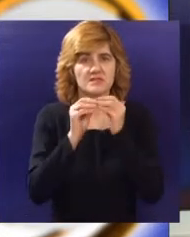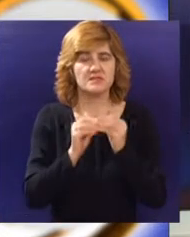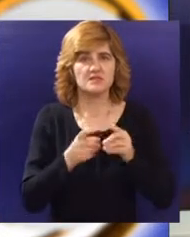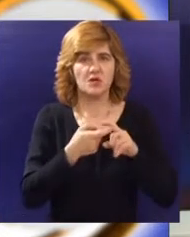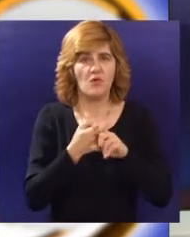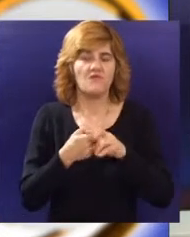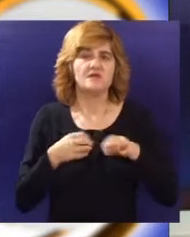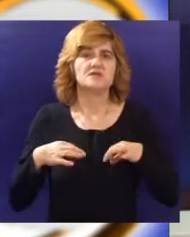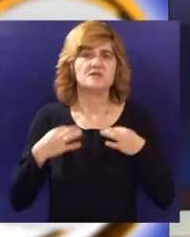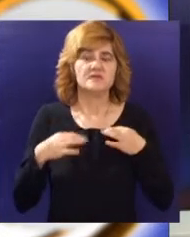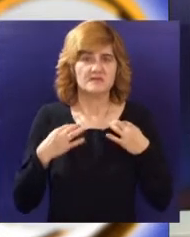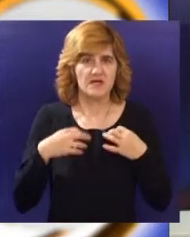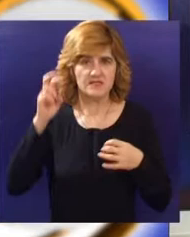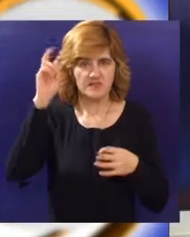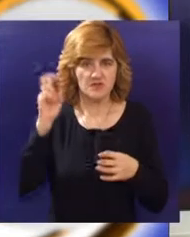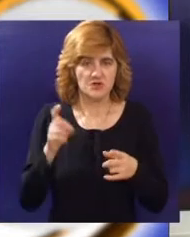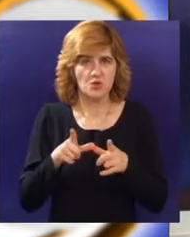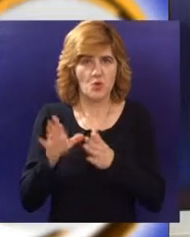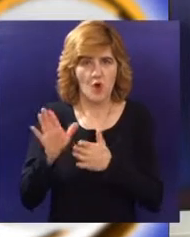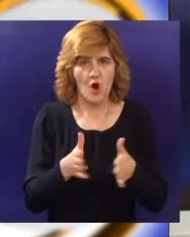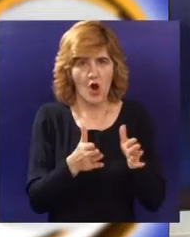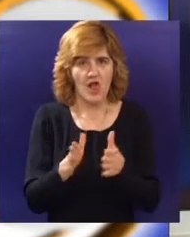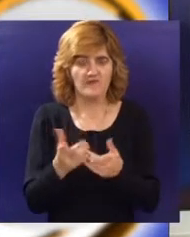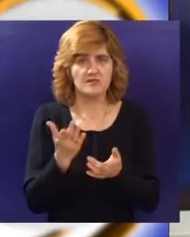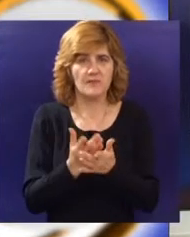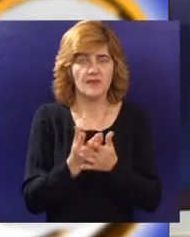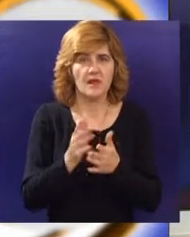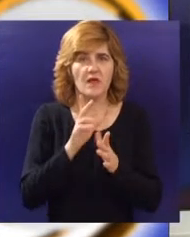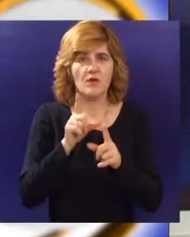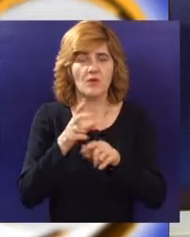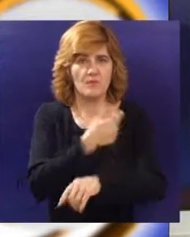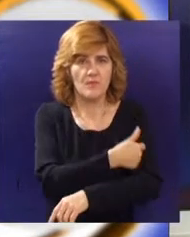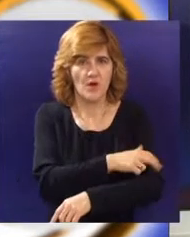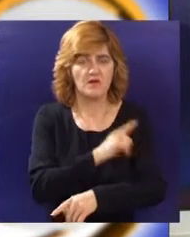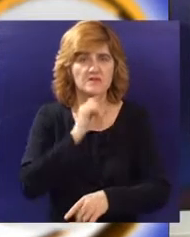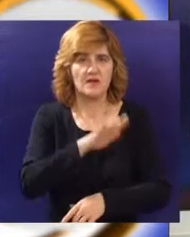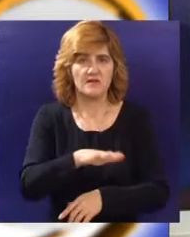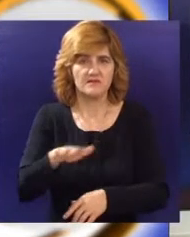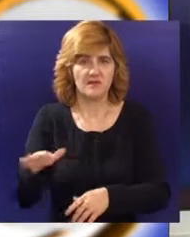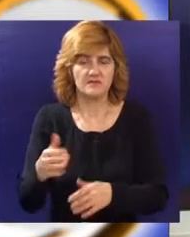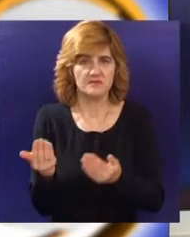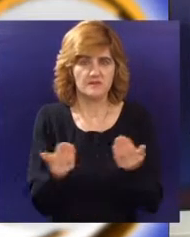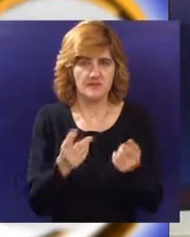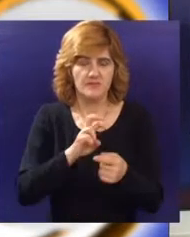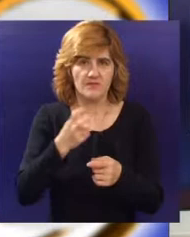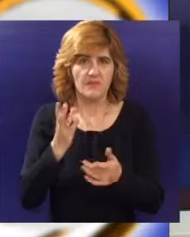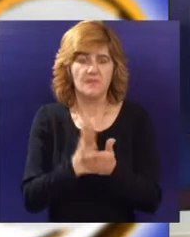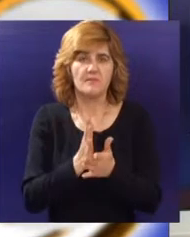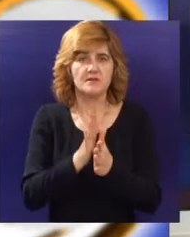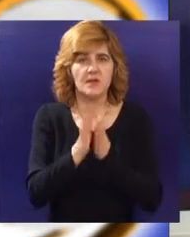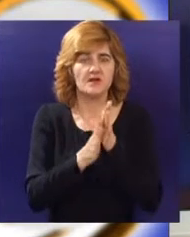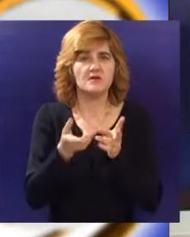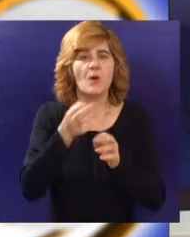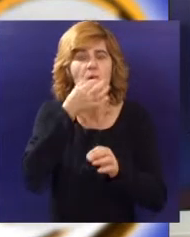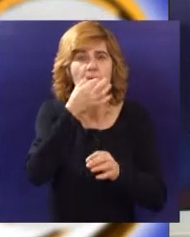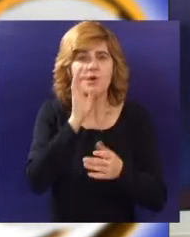zdravstvo i socijalnu zaštitu koji je održan u Kolevci predstavljeni su aktuelni projekti u opštoj bolnici i domu za decu Kolevka. Predstavljeni projekti uticaće na